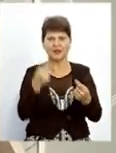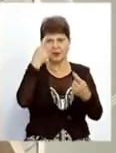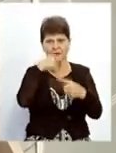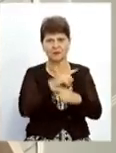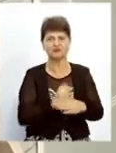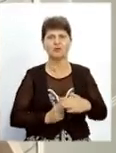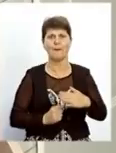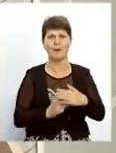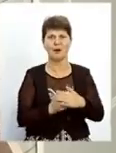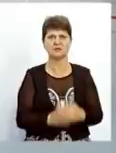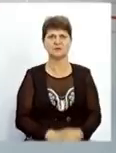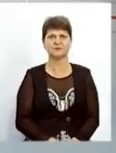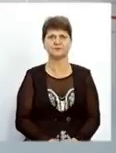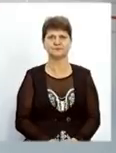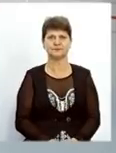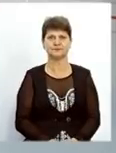Базюк, новини.